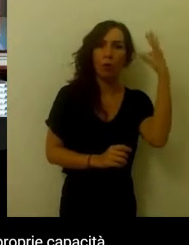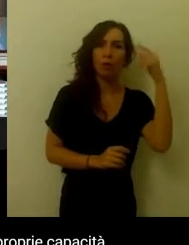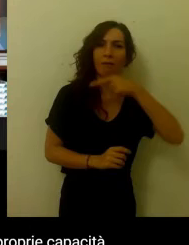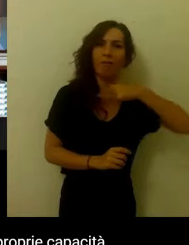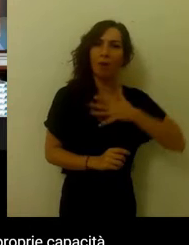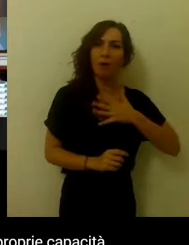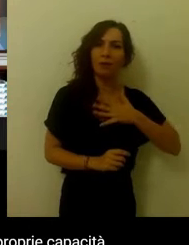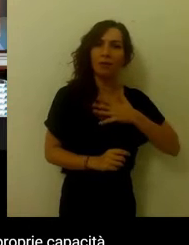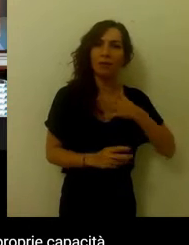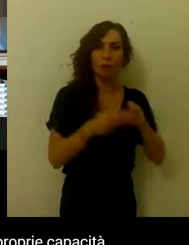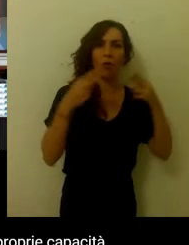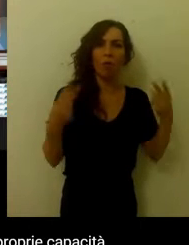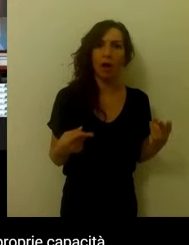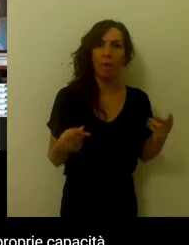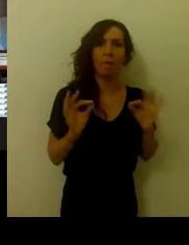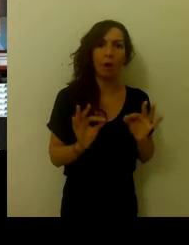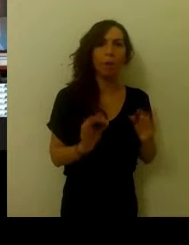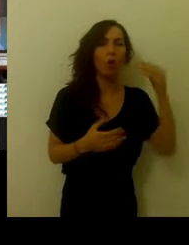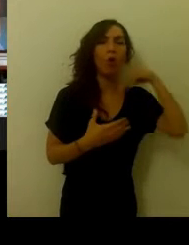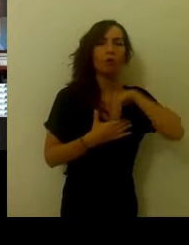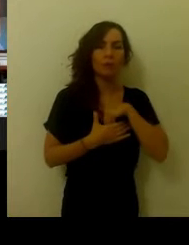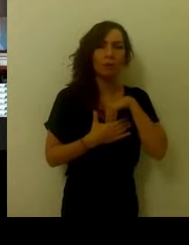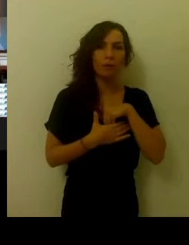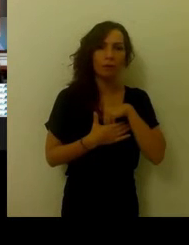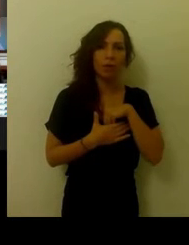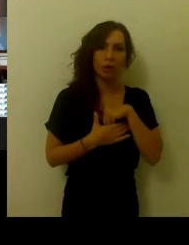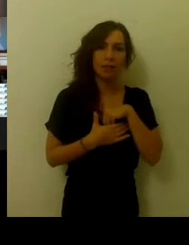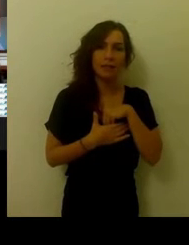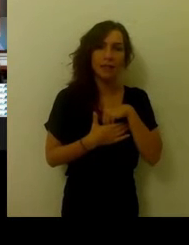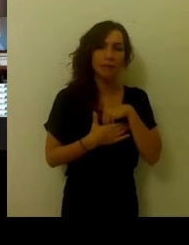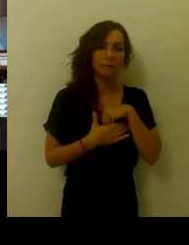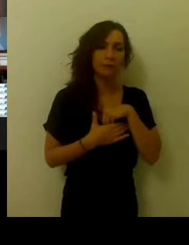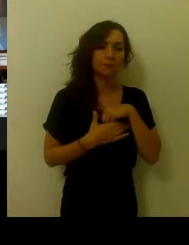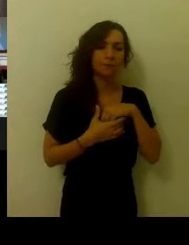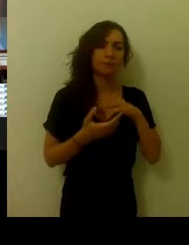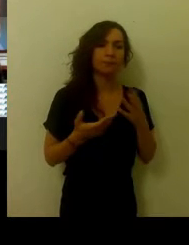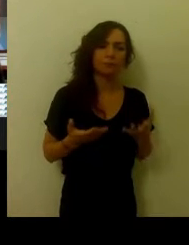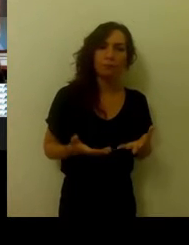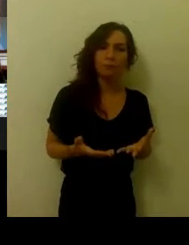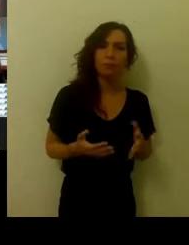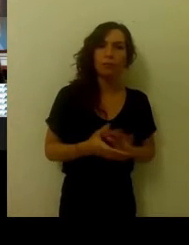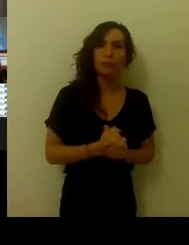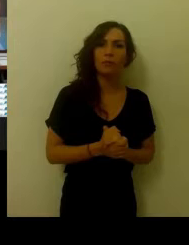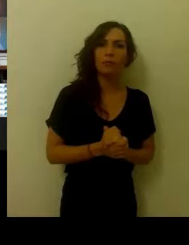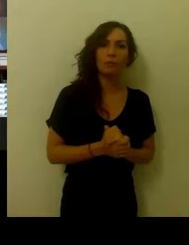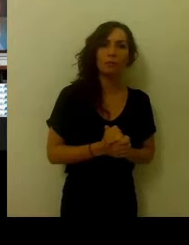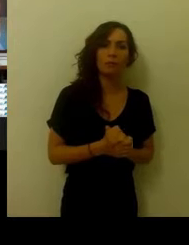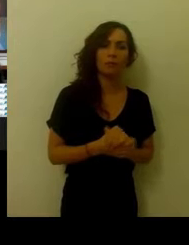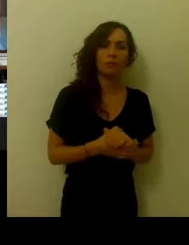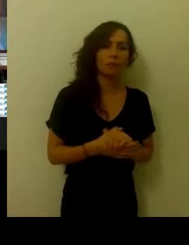perché prendere consapevolezza delle proprie capacità è possibile e dove è possibile